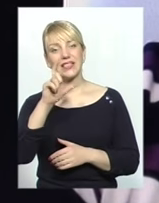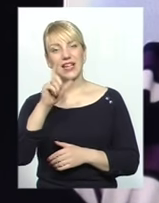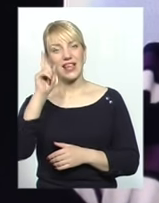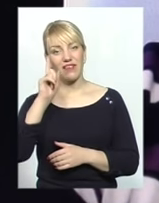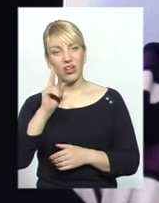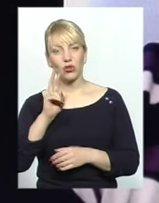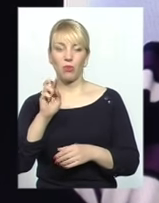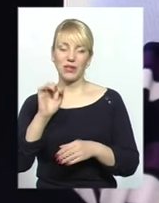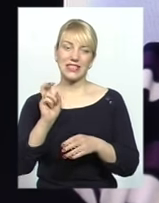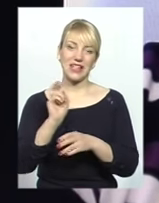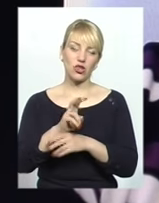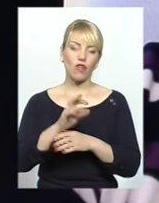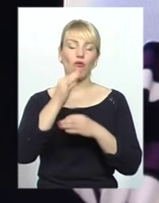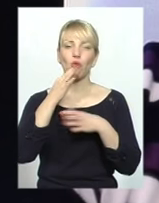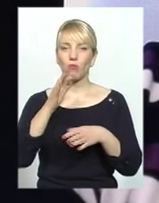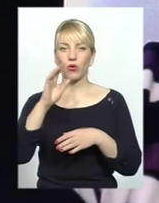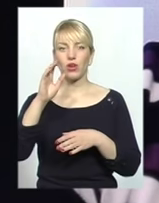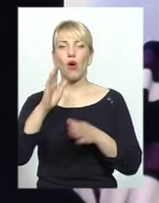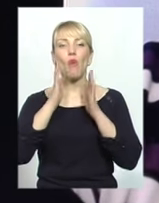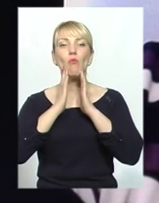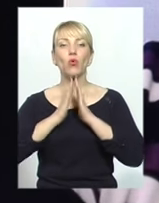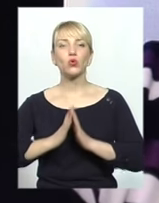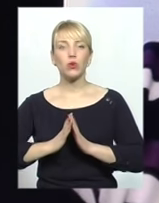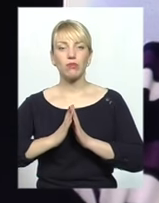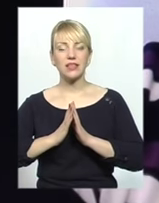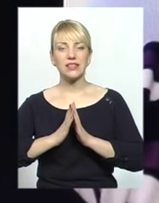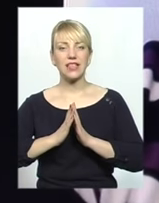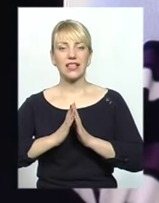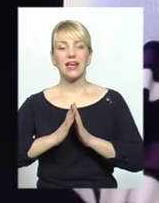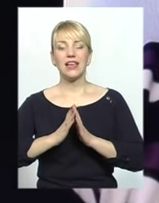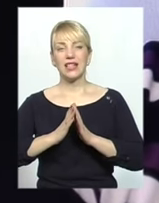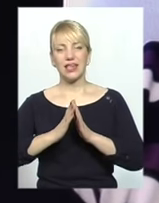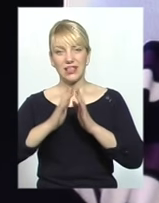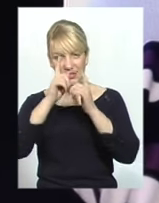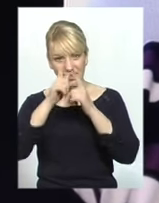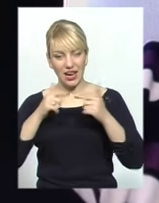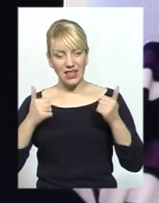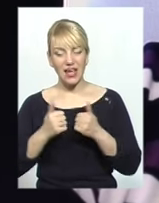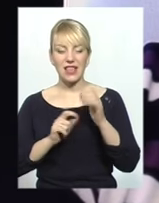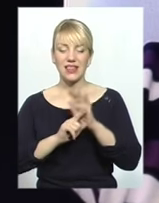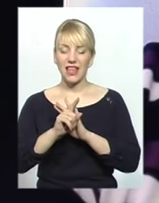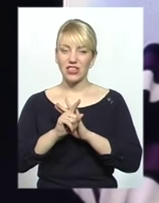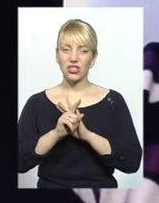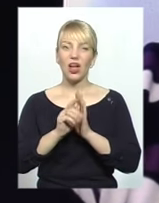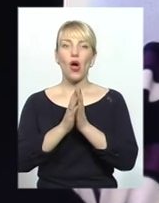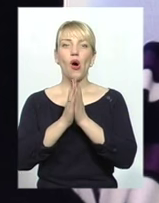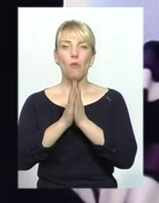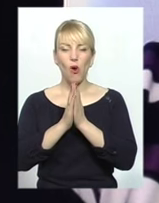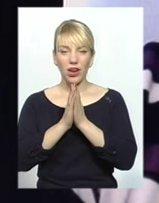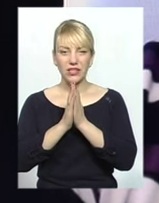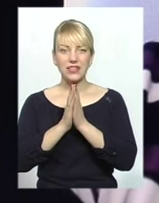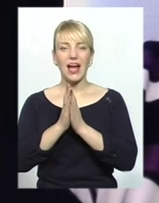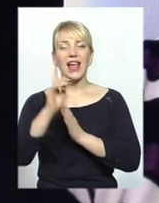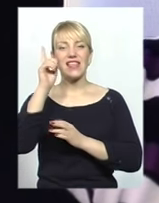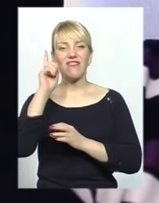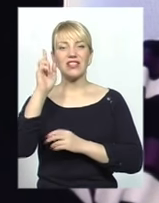в будь-якому мусульманській країні, який був зашов в мечеть і почав молитися єврейському Богу на глазах у всіх